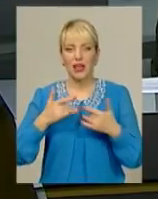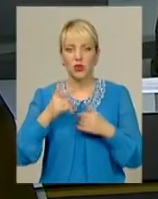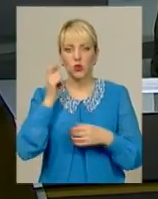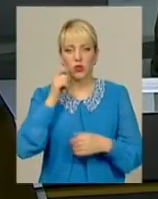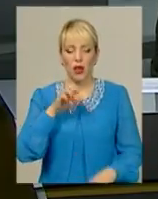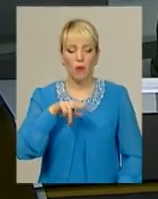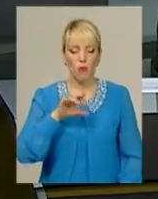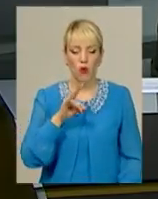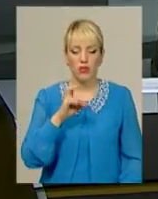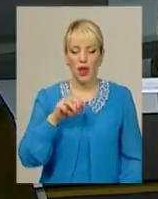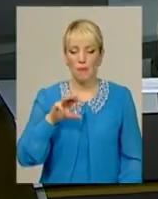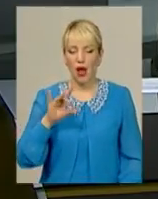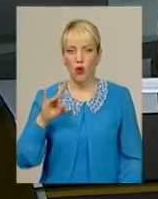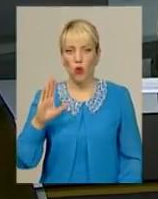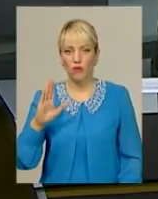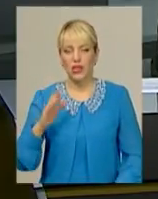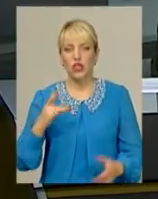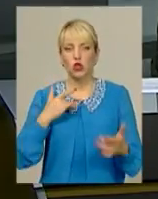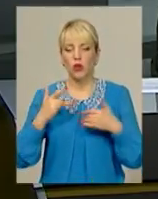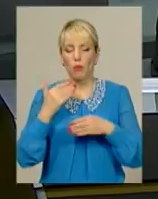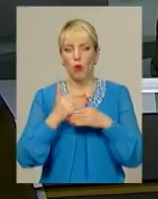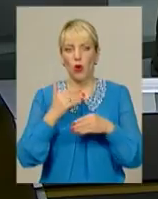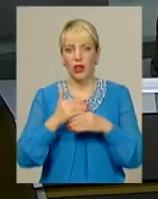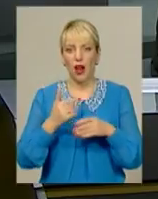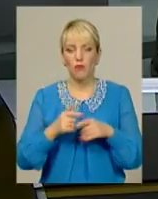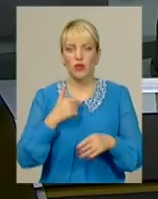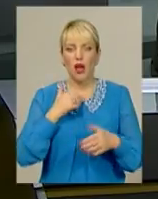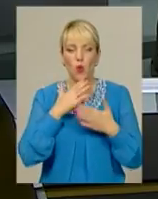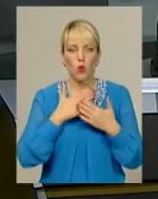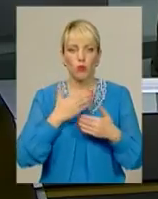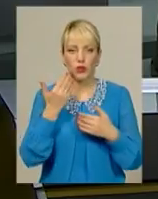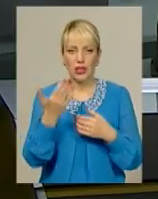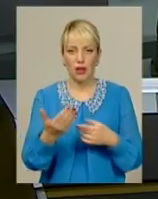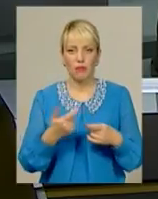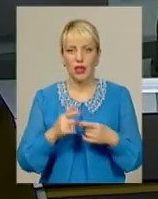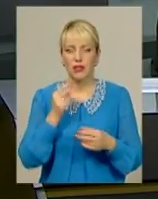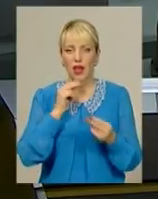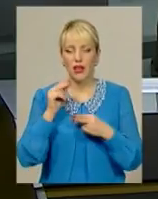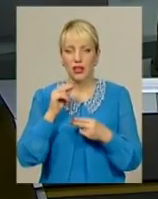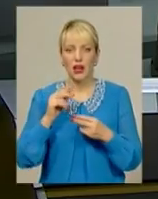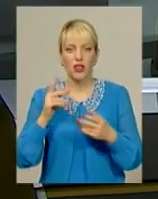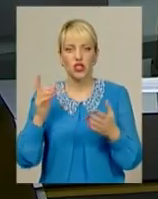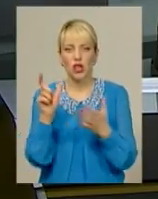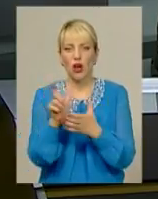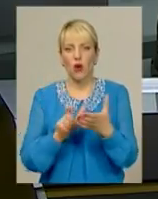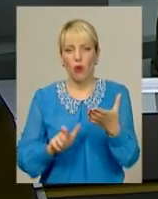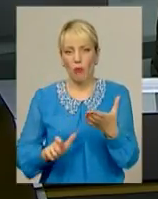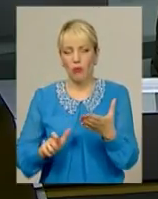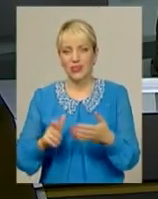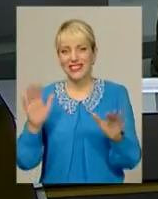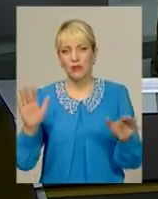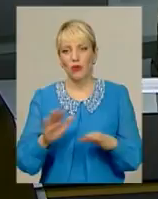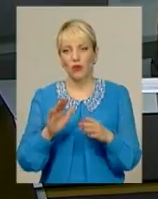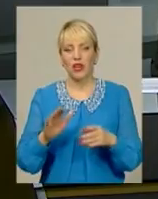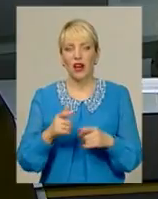Пономарьов із концертною програмою «Я люблю тебе». У програмі концерту найкращі композиції співака та нові сингли. А